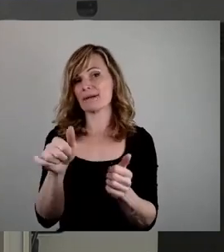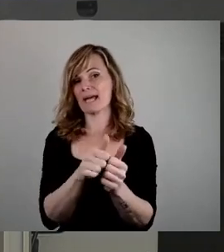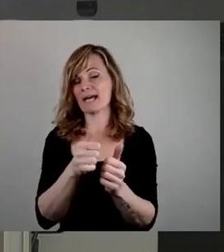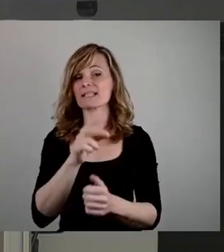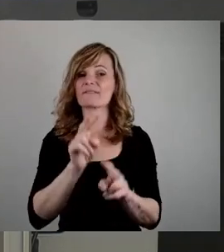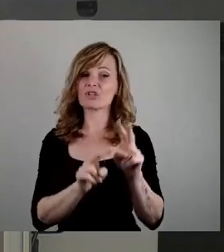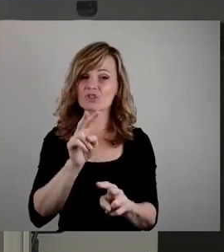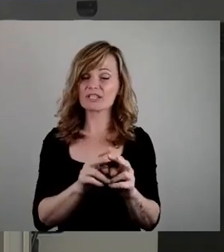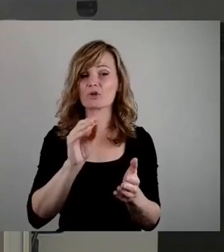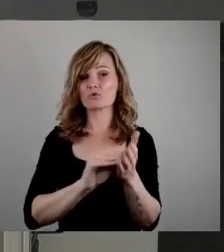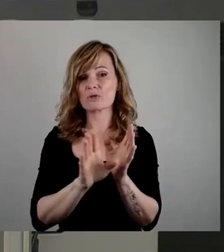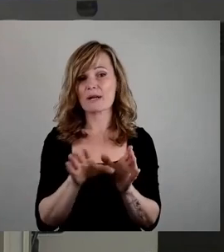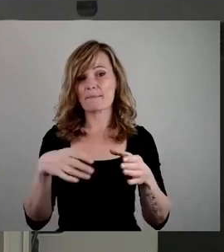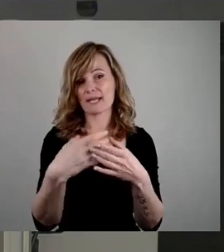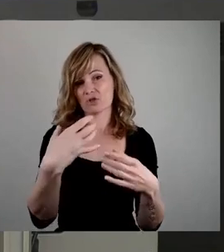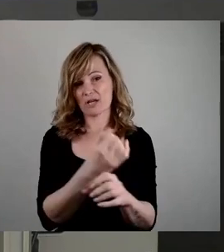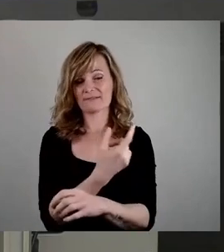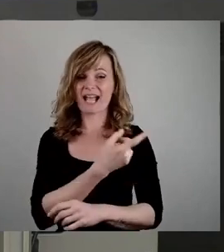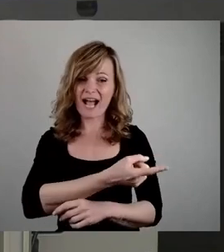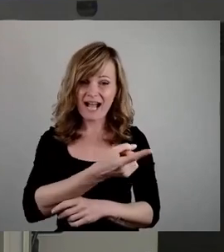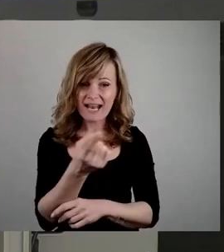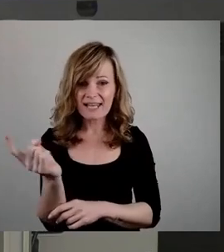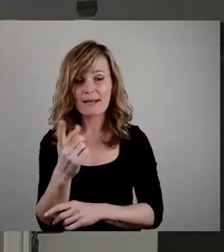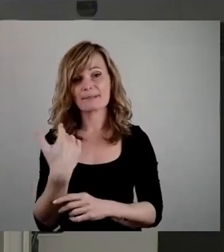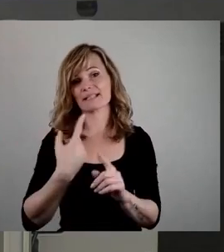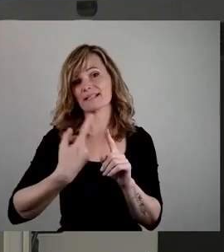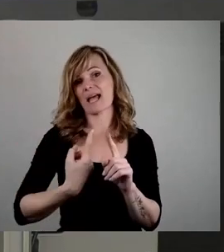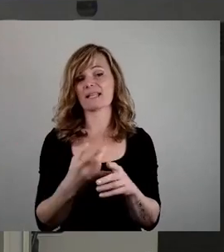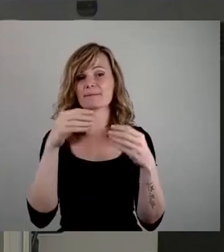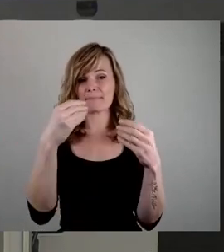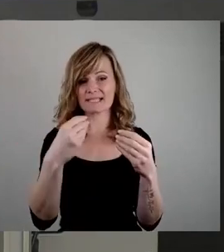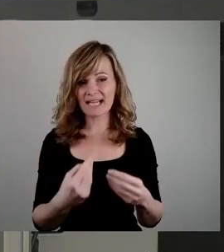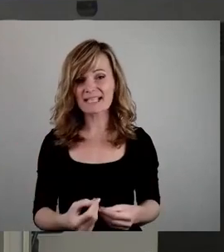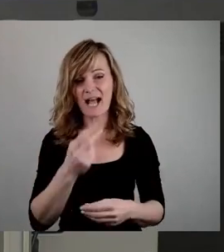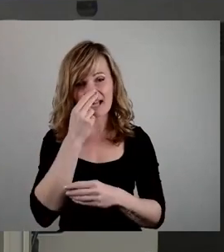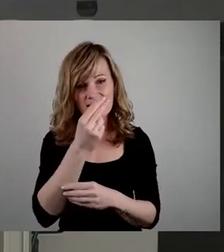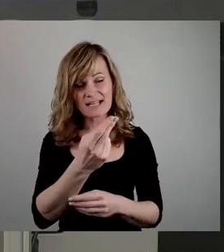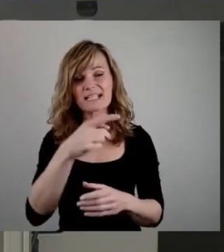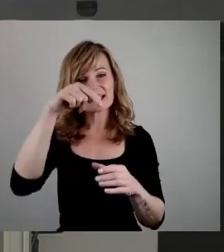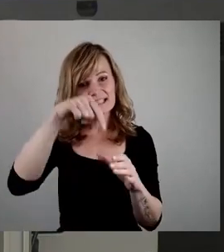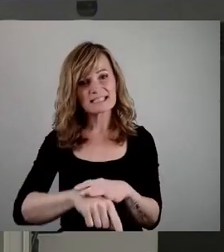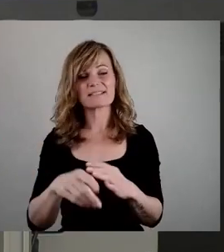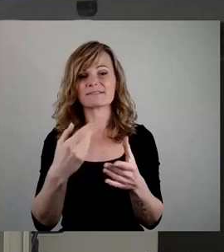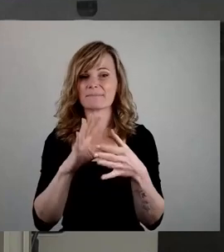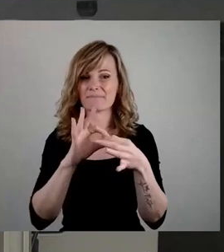Schulgemeinschaften haben sich absolut detailliert mit dem Zahlenmaterial beschäftigt, haben sich in der Tiefe mit den Dingen auseinandergesetzt. Und man muss